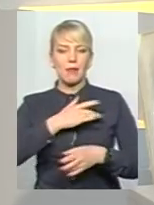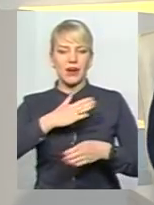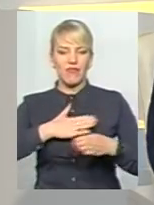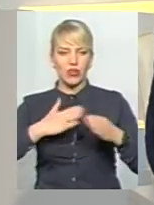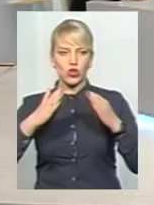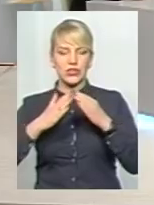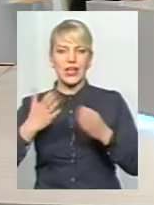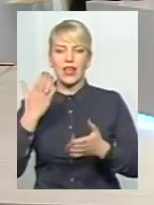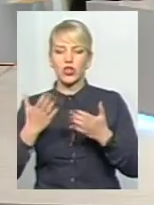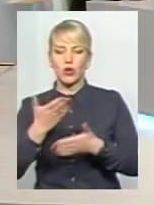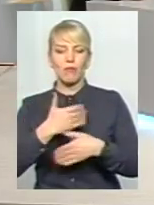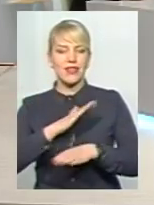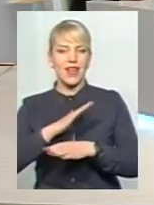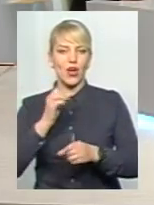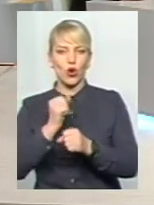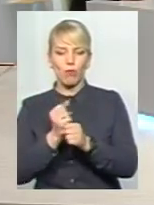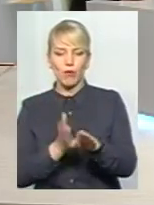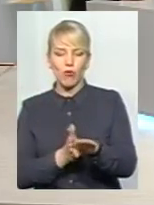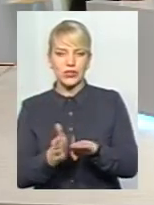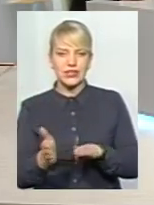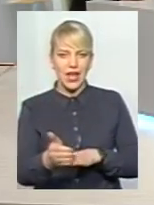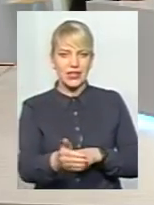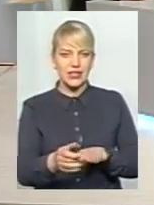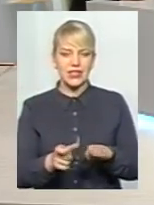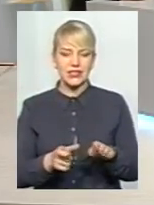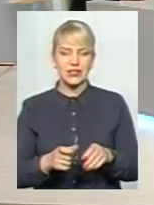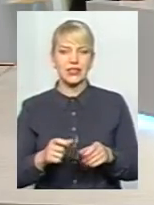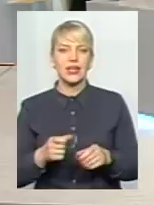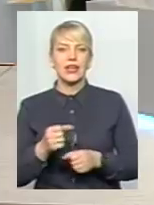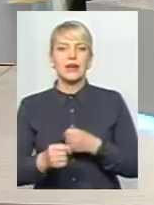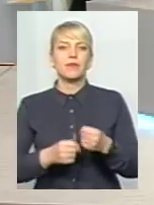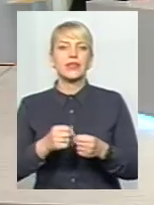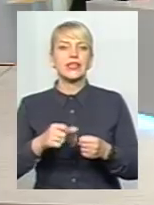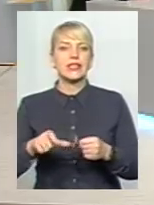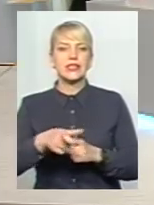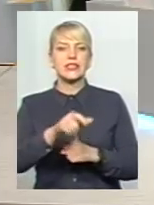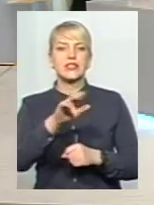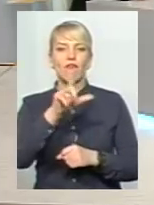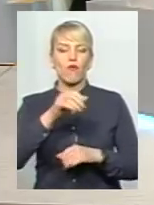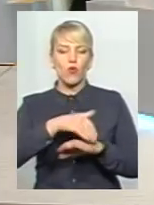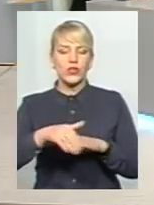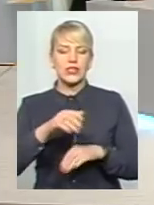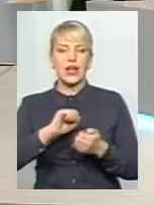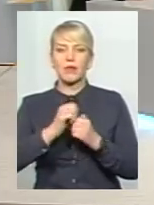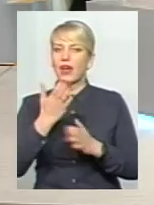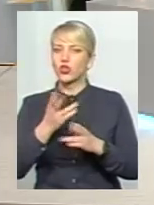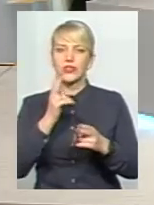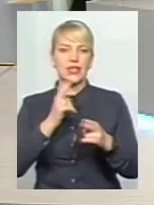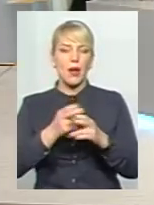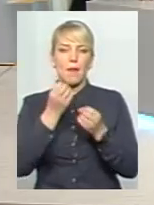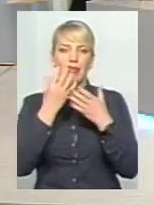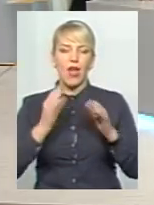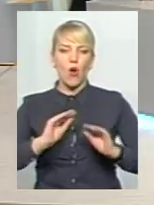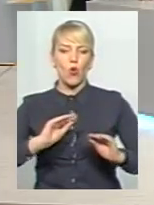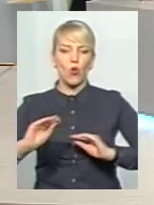не робимо заїзд з вулиці Кам'янецької, якщо це не залазить ніяк, ні благоустрієм, нічим іншим на